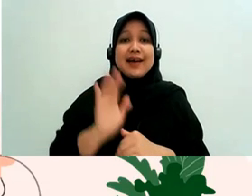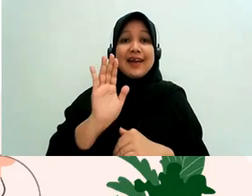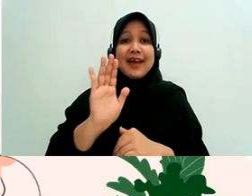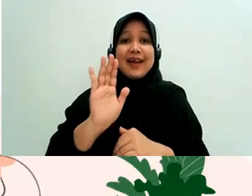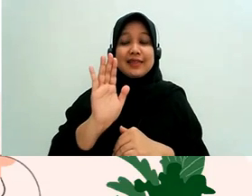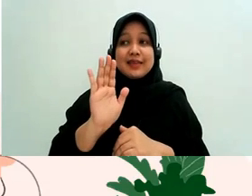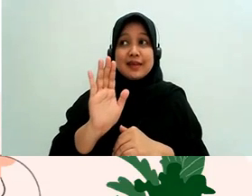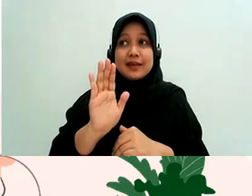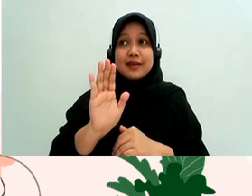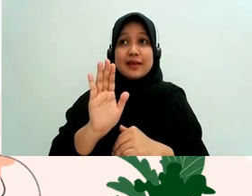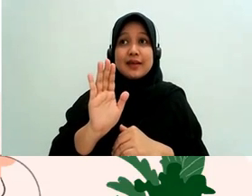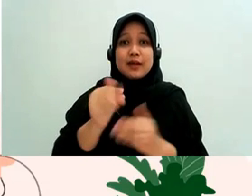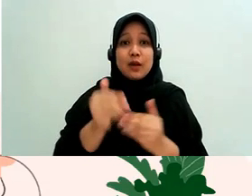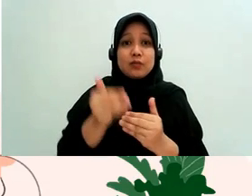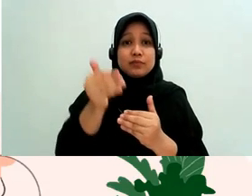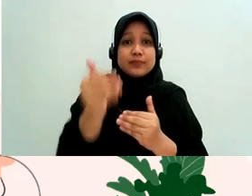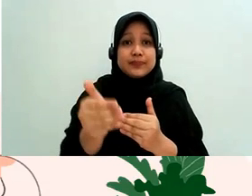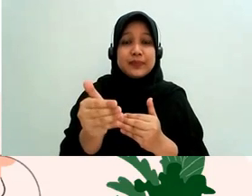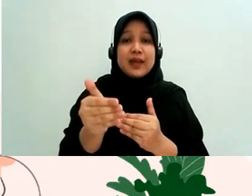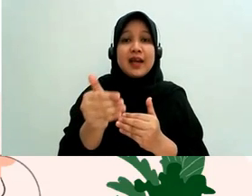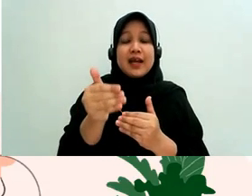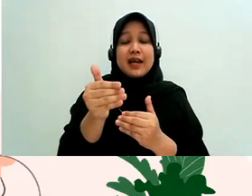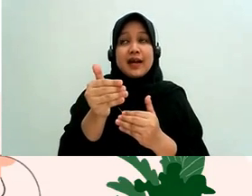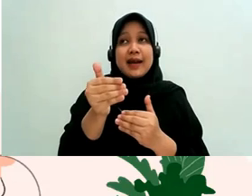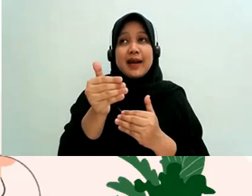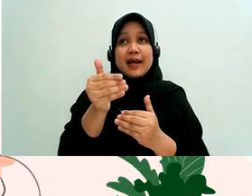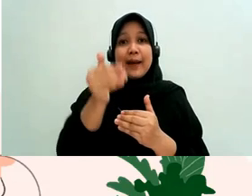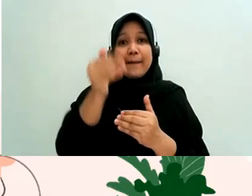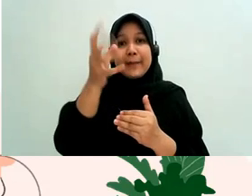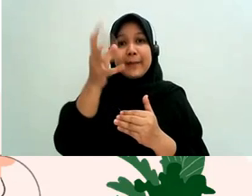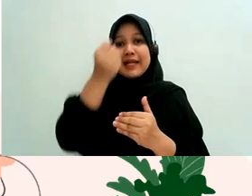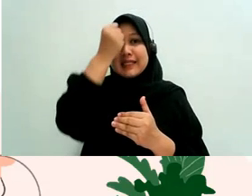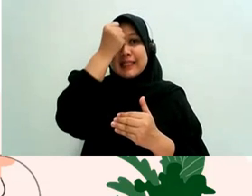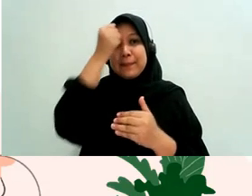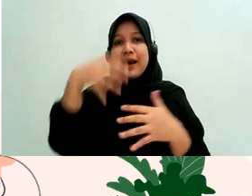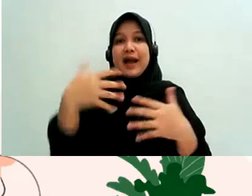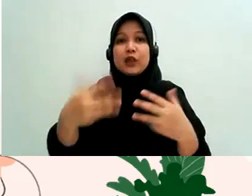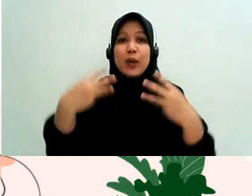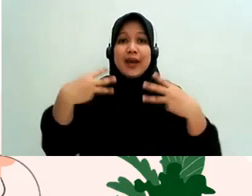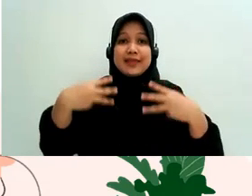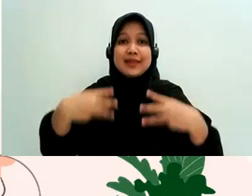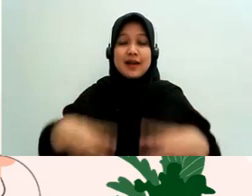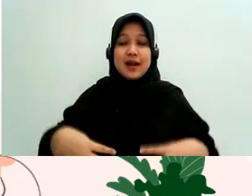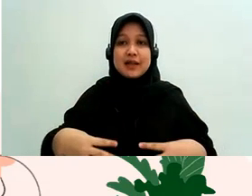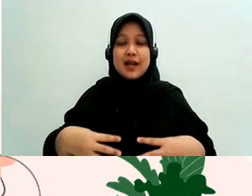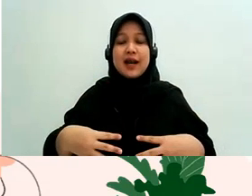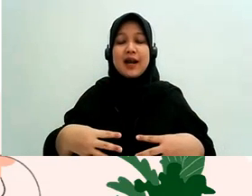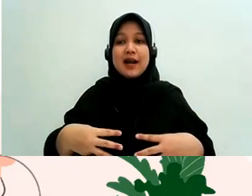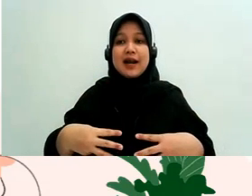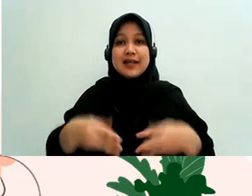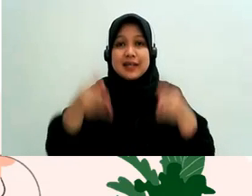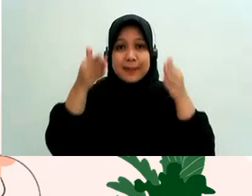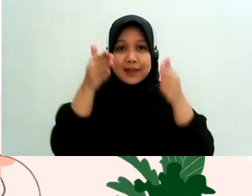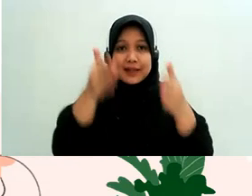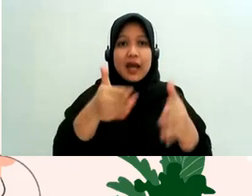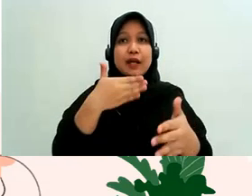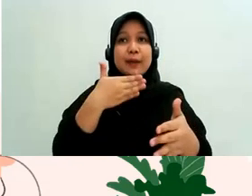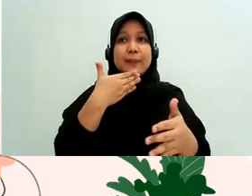si apa prinsip atau etik yang harus diperhatikan ketika misalnya si